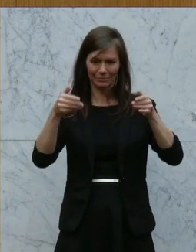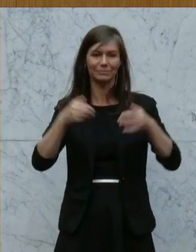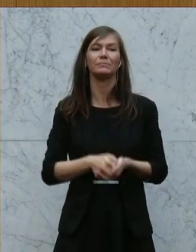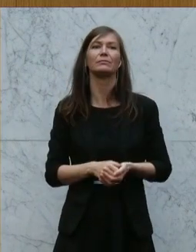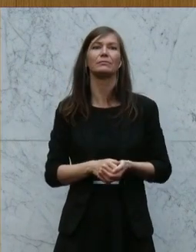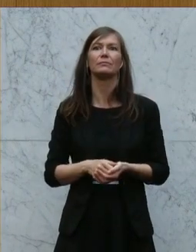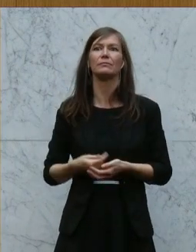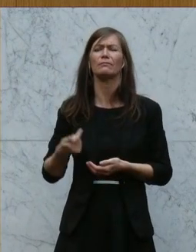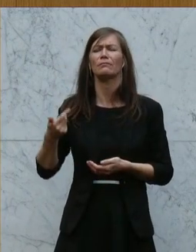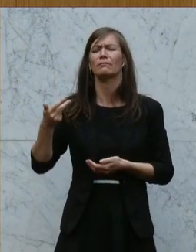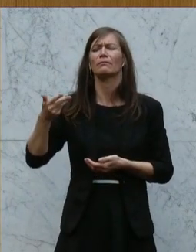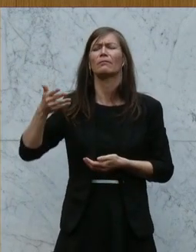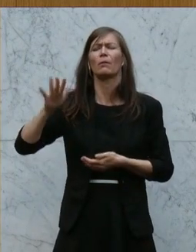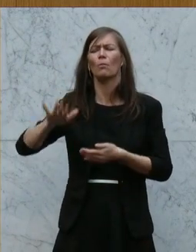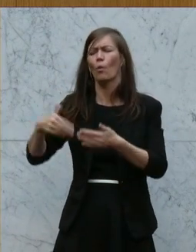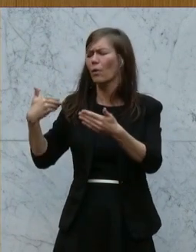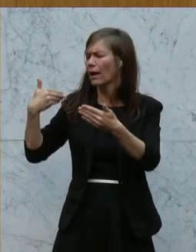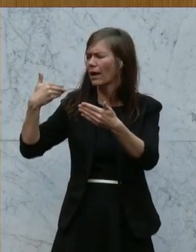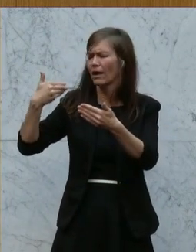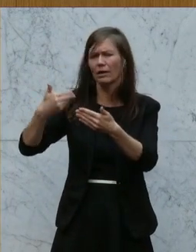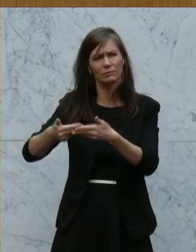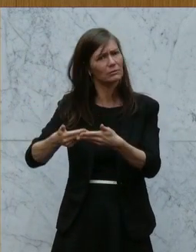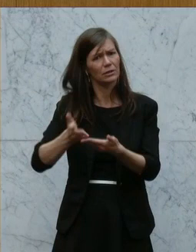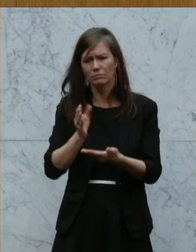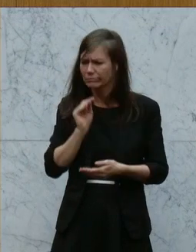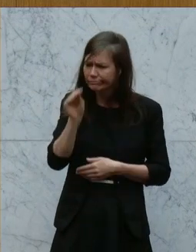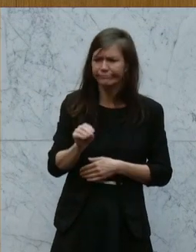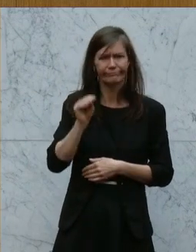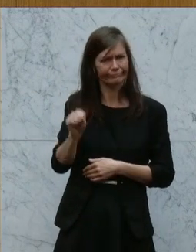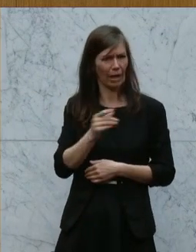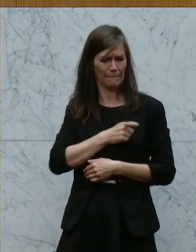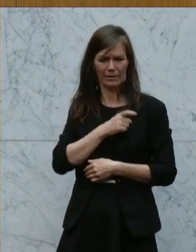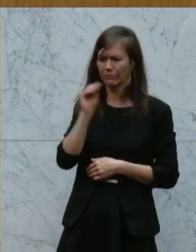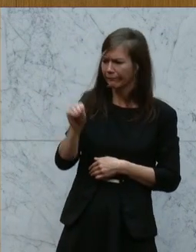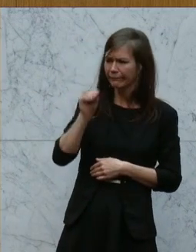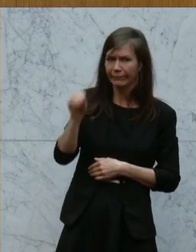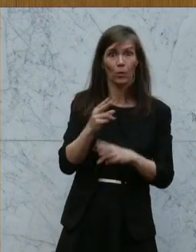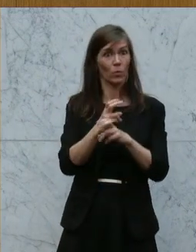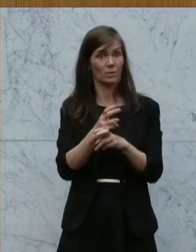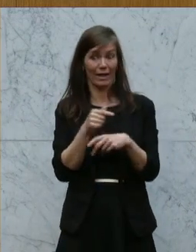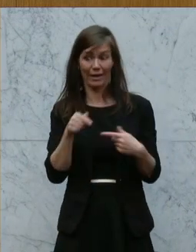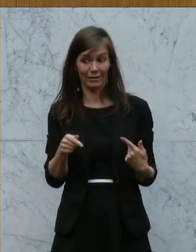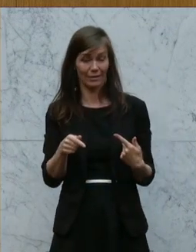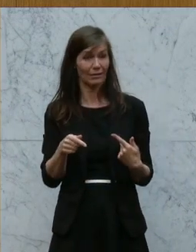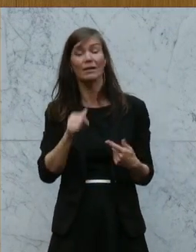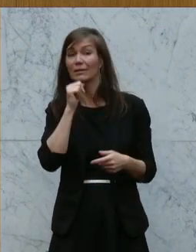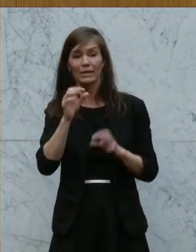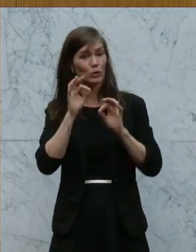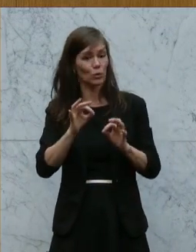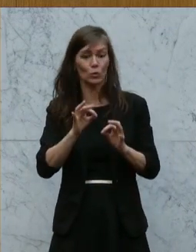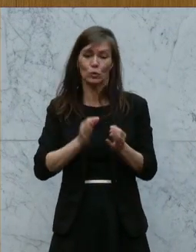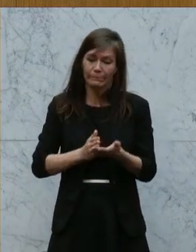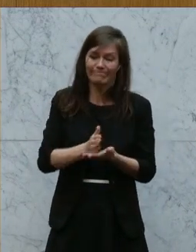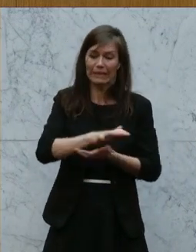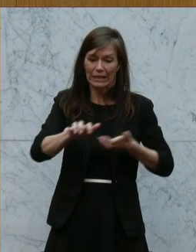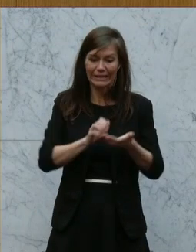Seit Monaten weisen wir darauf hin, dass unser Land nicht gut dasteht, nicht gut durch die Krise, Krisen gekommen ist. Das